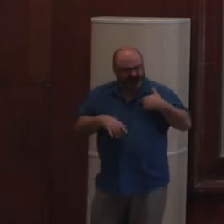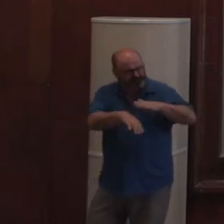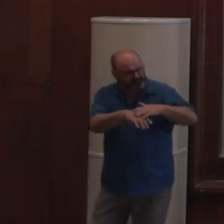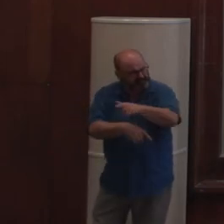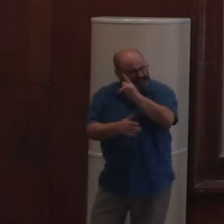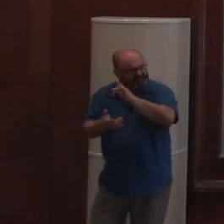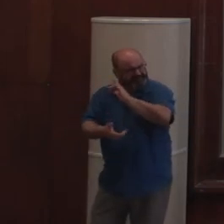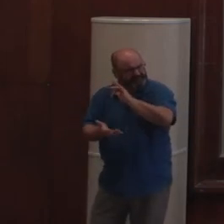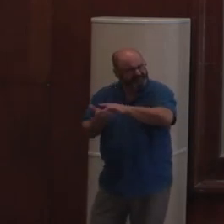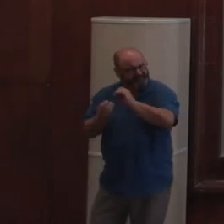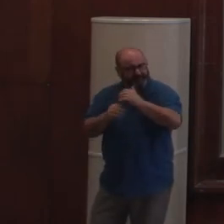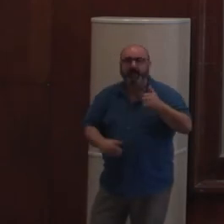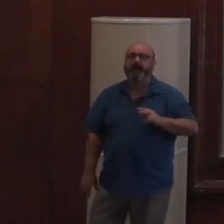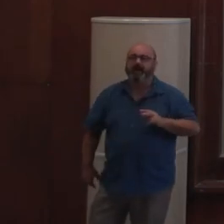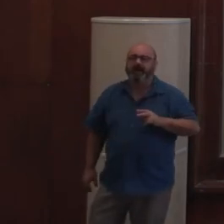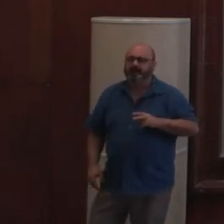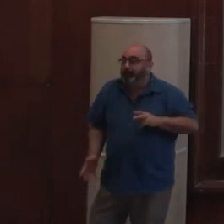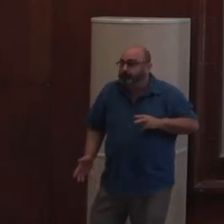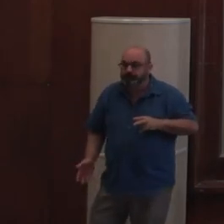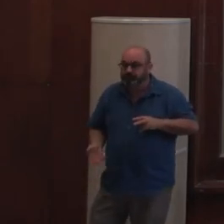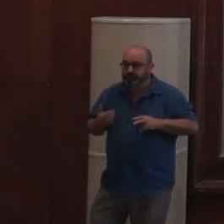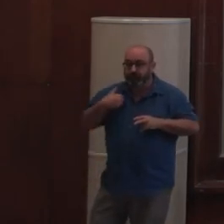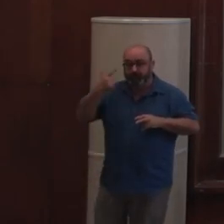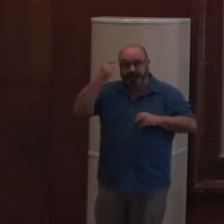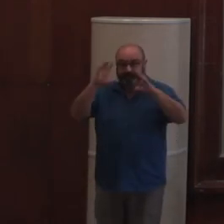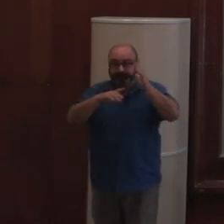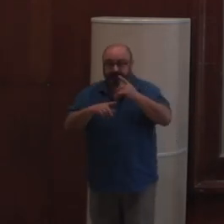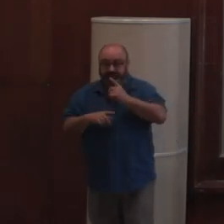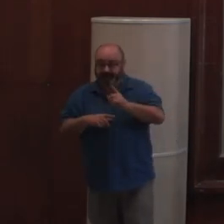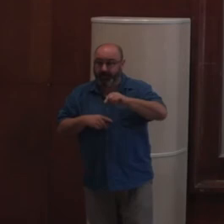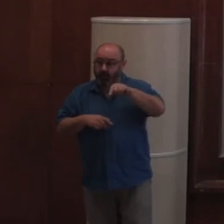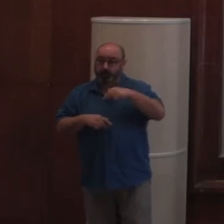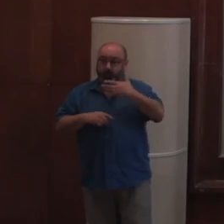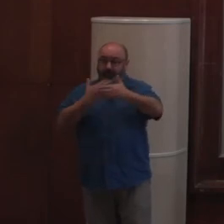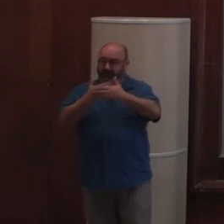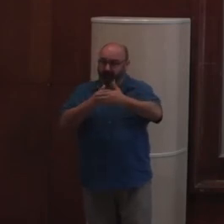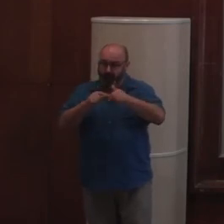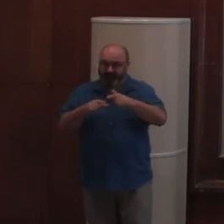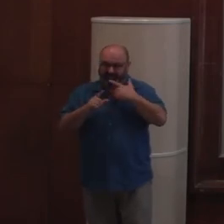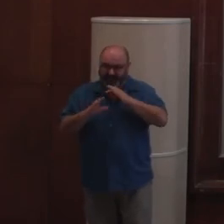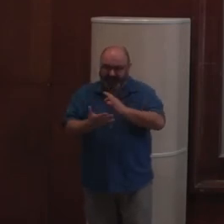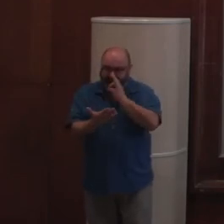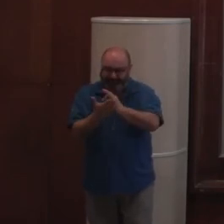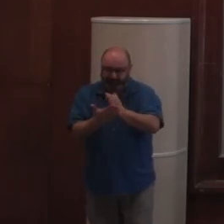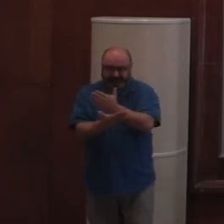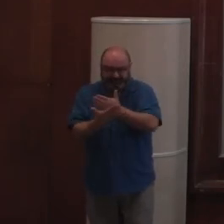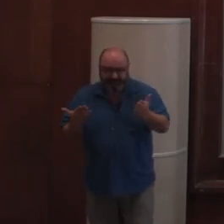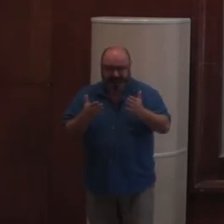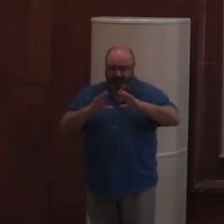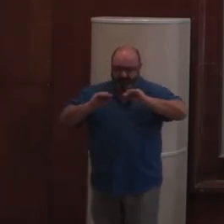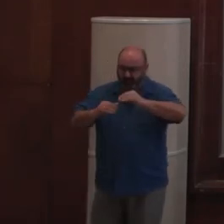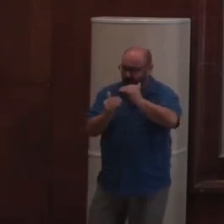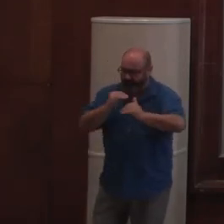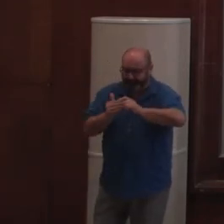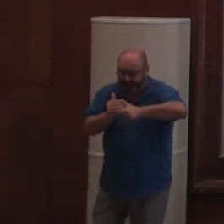c'est, les sites web. Ça ne leur a jamais venu à l'idée qu'on pouvait faire ce genre de choses. Ils sont toujours positionnés sur faire de l'applicatif simple.'est-à que, voilà, comme je vous disais, ils vont faire